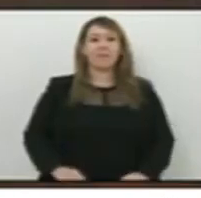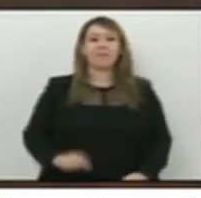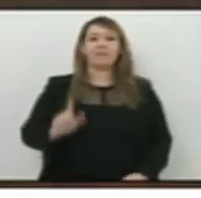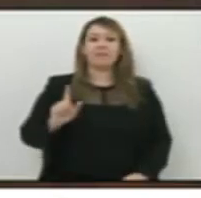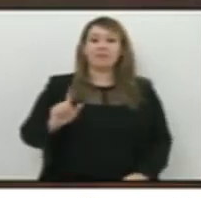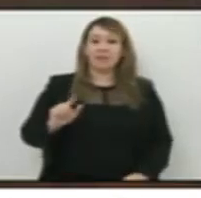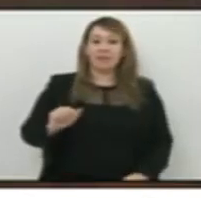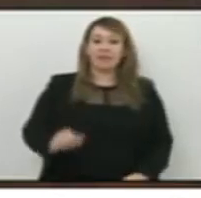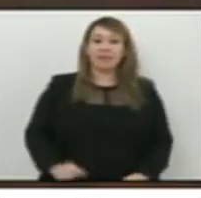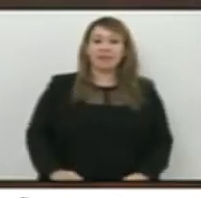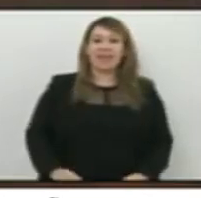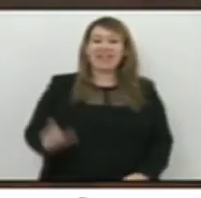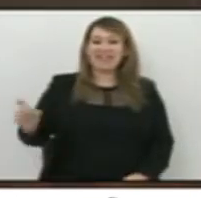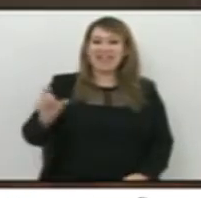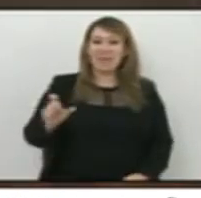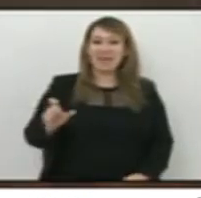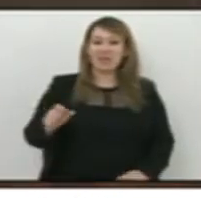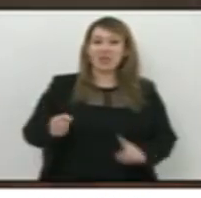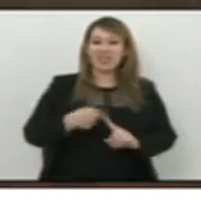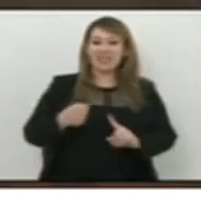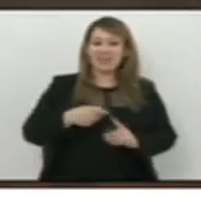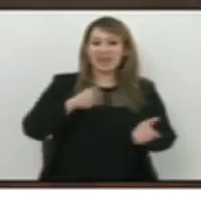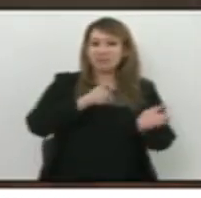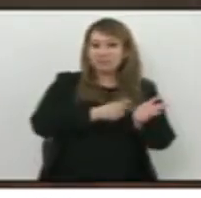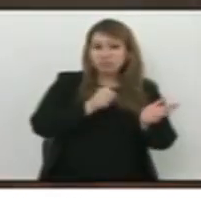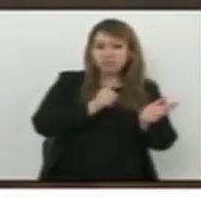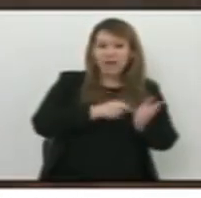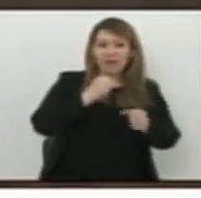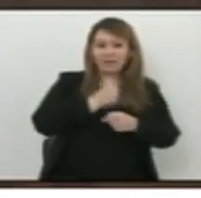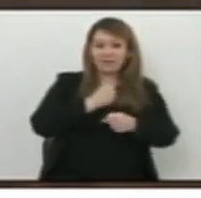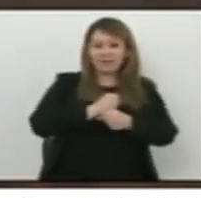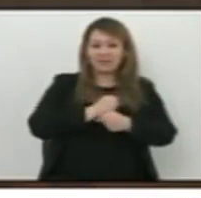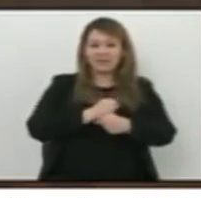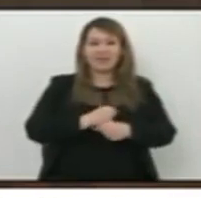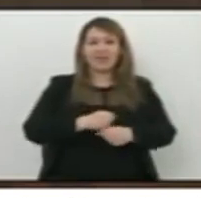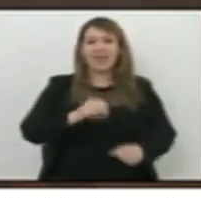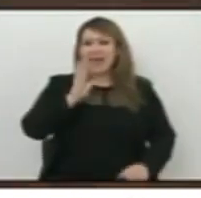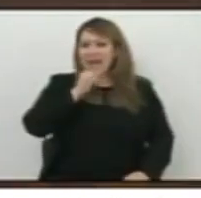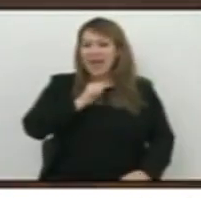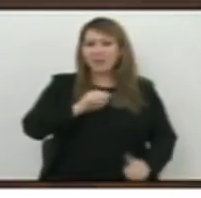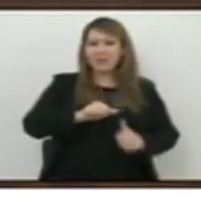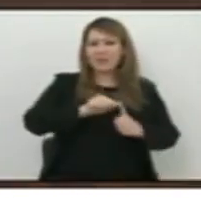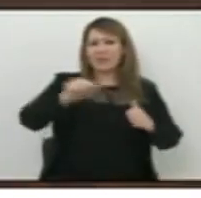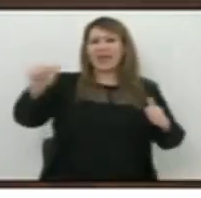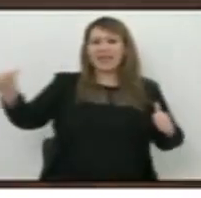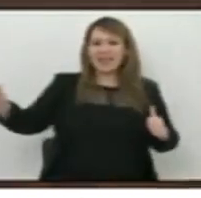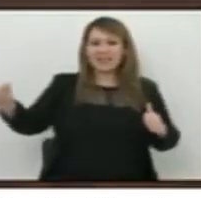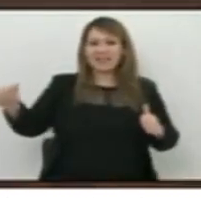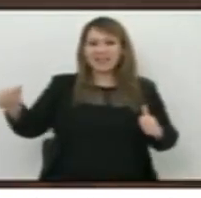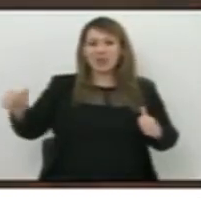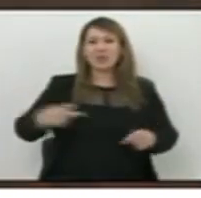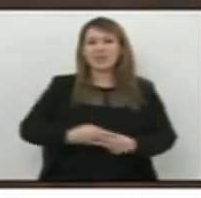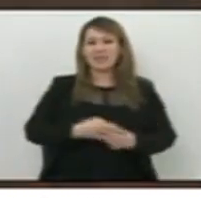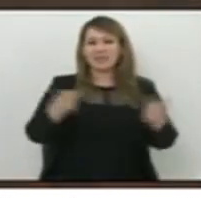الأحيان عندنا مكلفين بالضريبة خير قادرين ما يحبوش يصرحوا عن بعد عندهم يعني بعض بشاكل